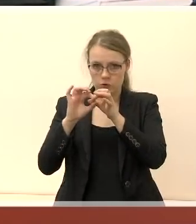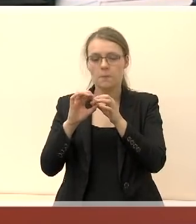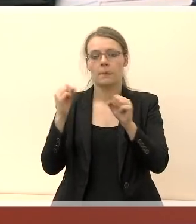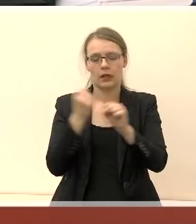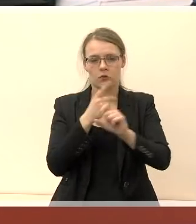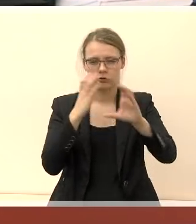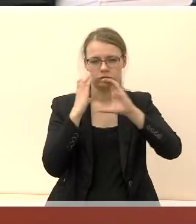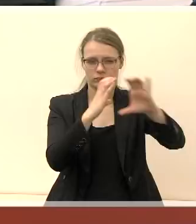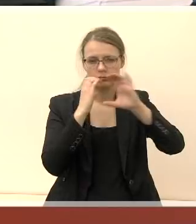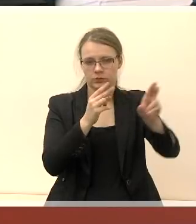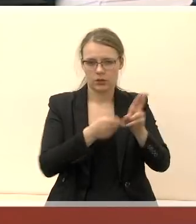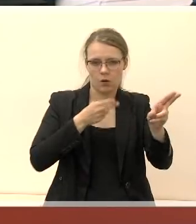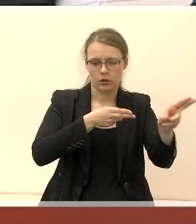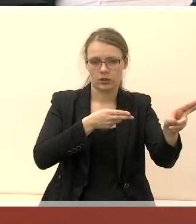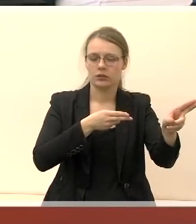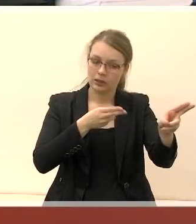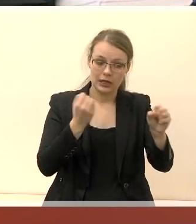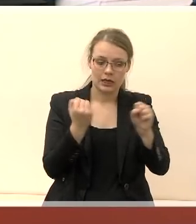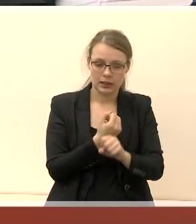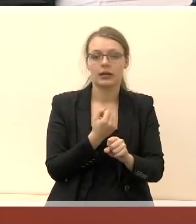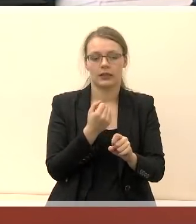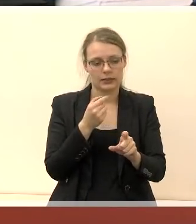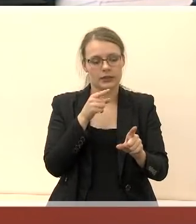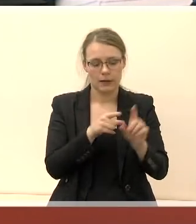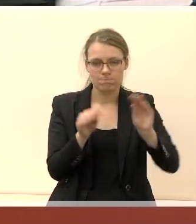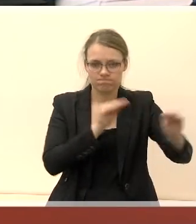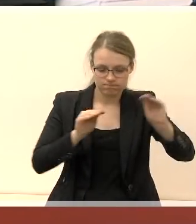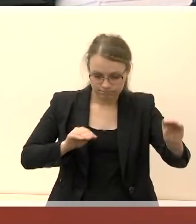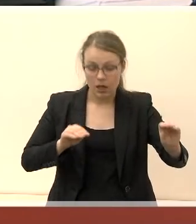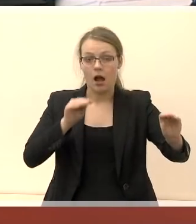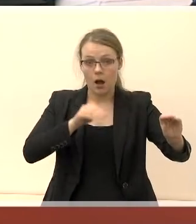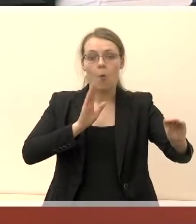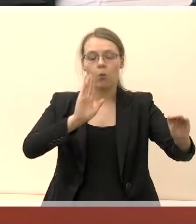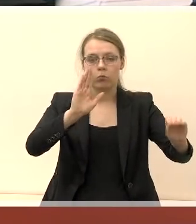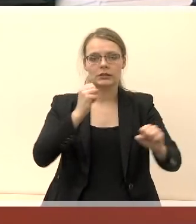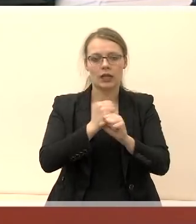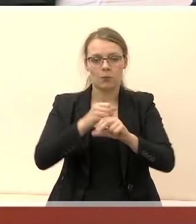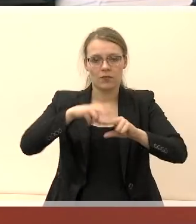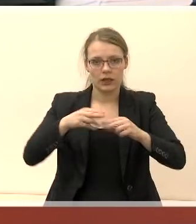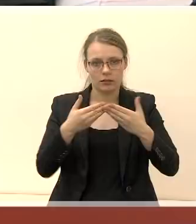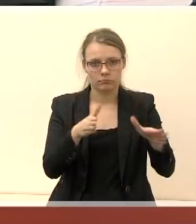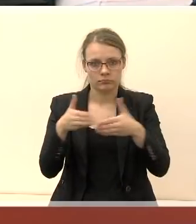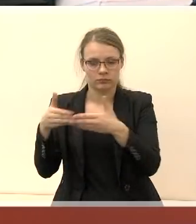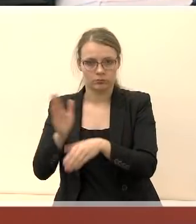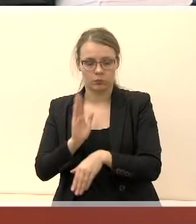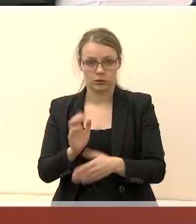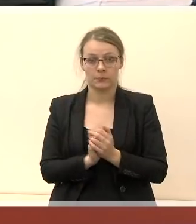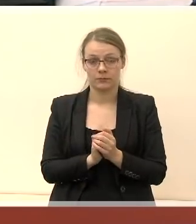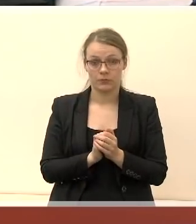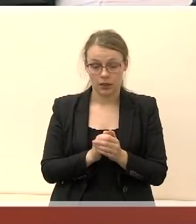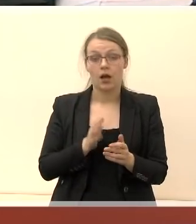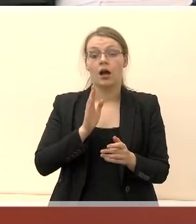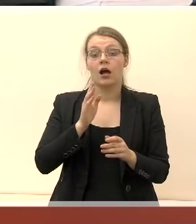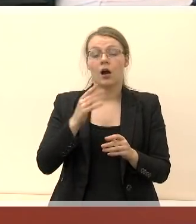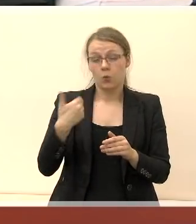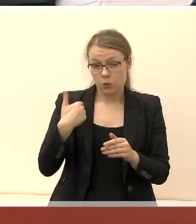perkrojamos stotis. Tas sukurs naujas dar papildomas darbo vietas. Kad įsikurtų čia jaunimas, jau nuruksiojau